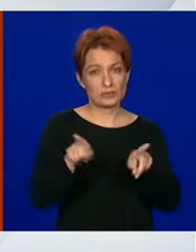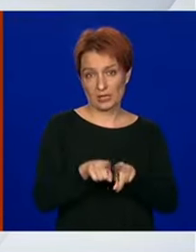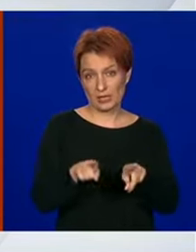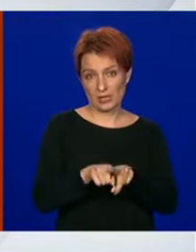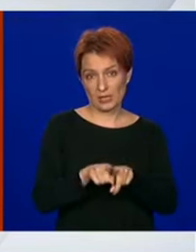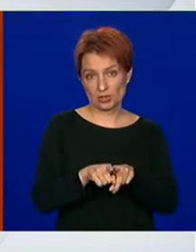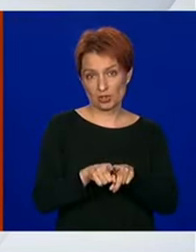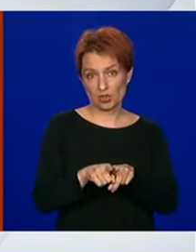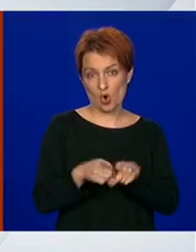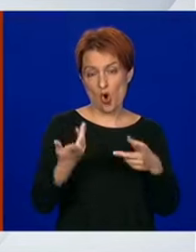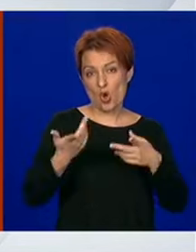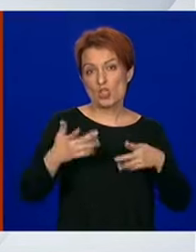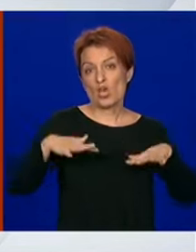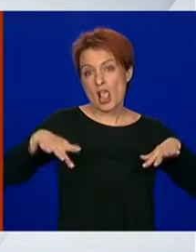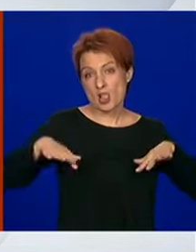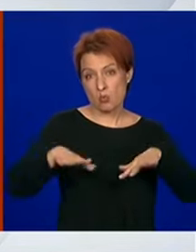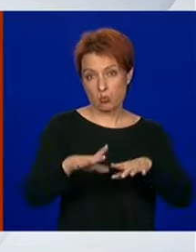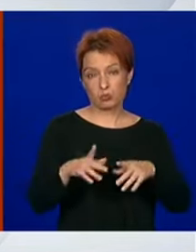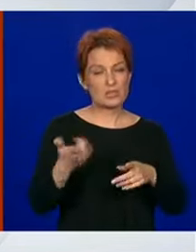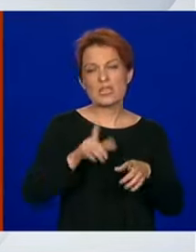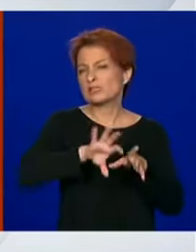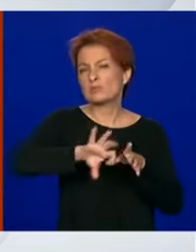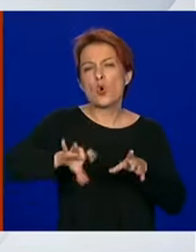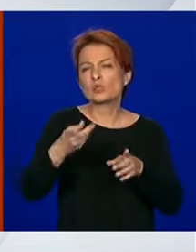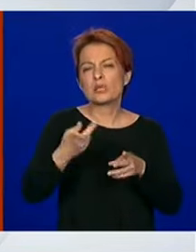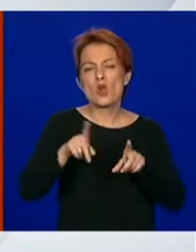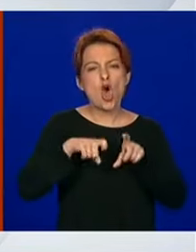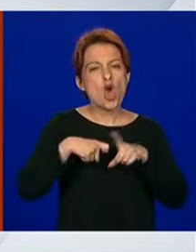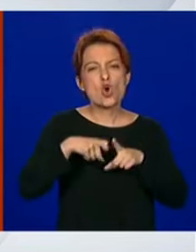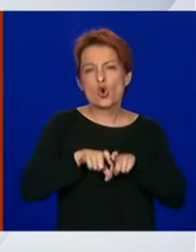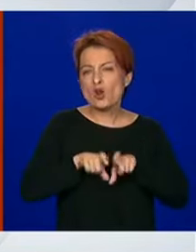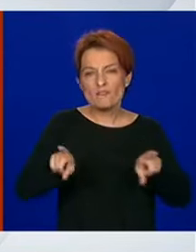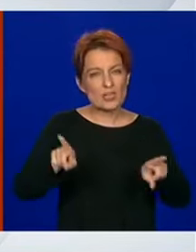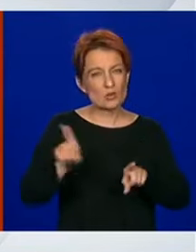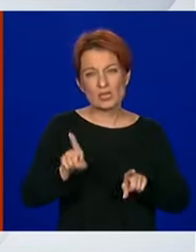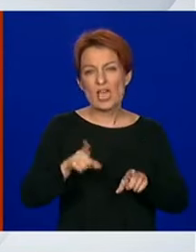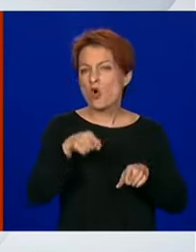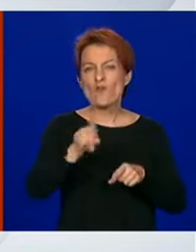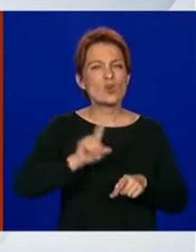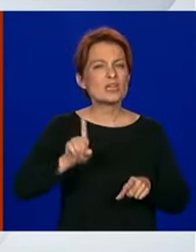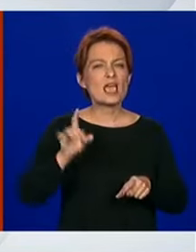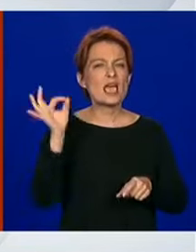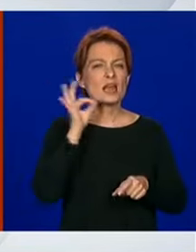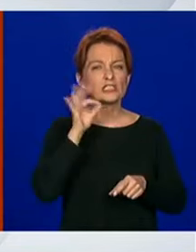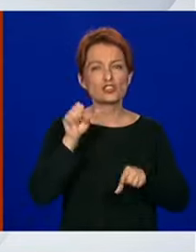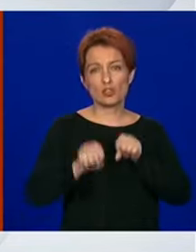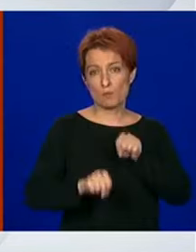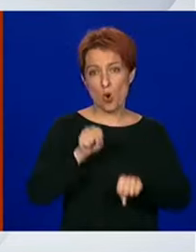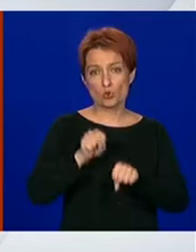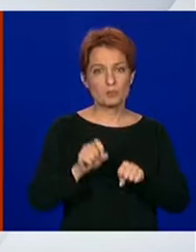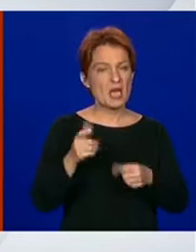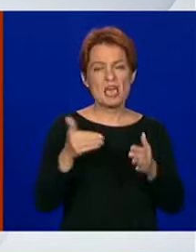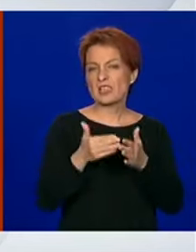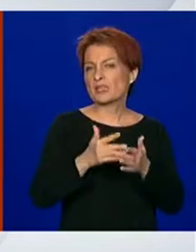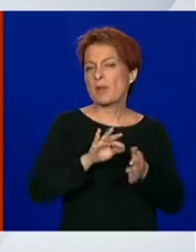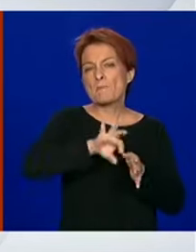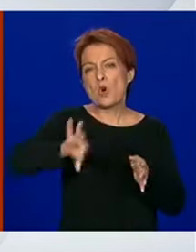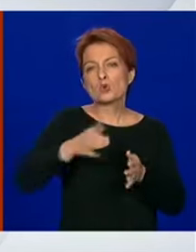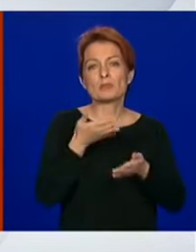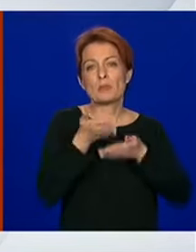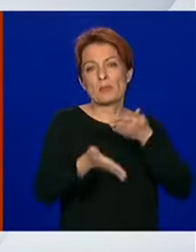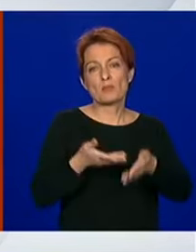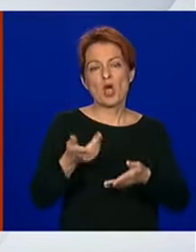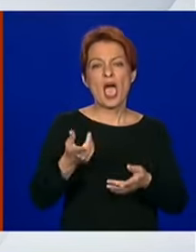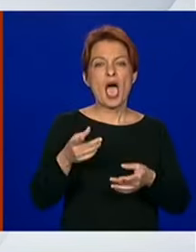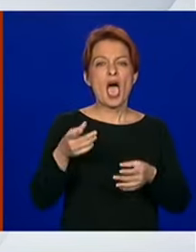populaciji, ne samo što se tiče koronavirusa, da to nije rizičan postupak i da niti posebne neke preporuke ne trebaju. Virus ugiba na